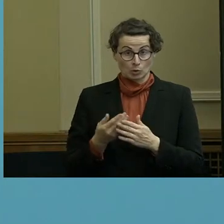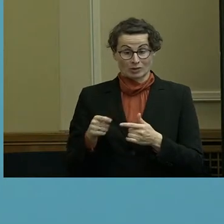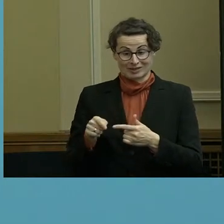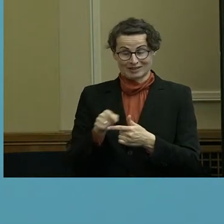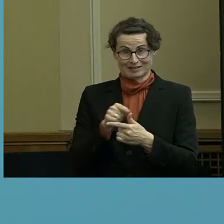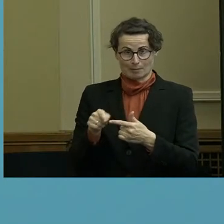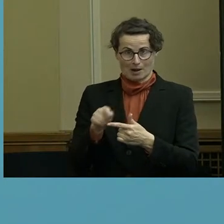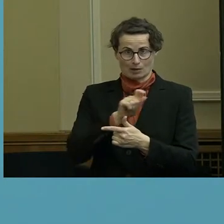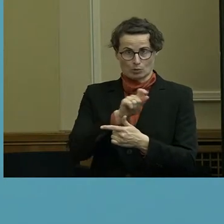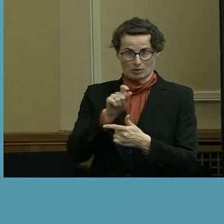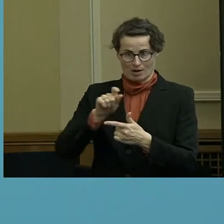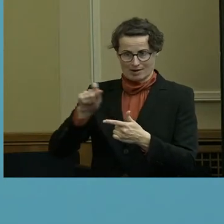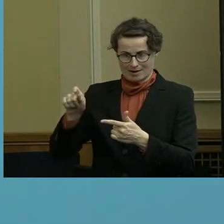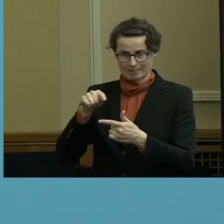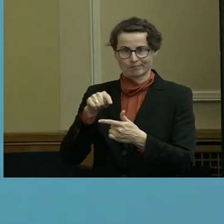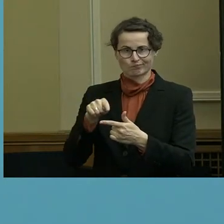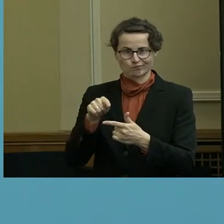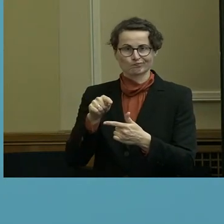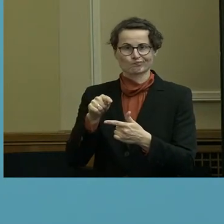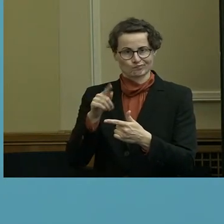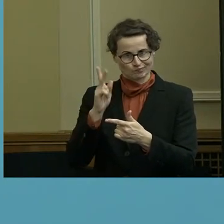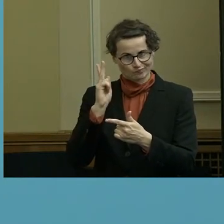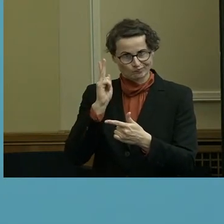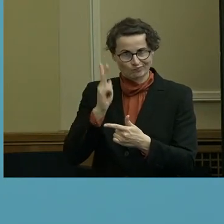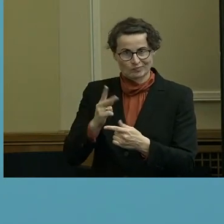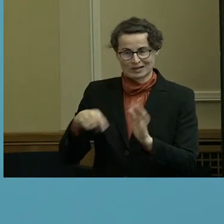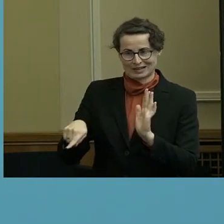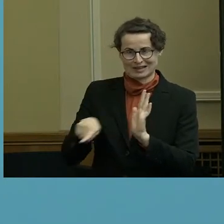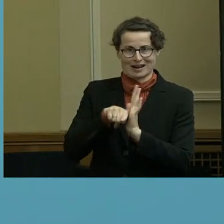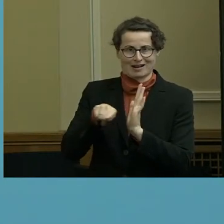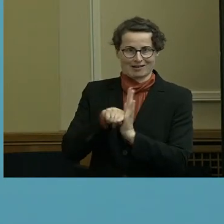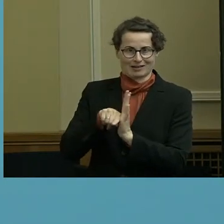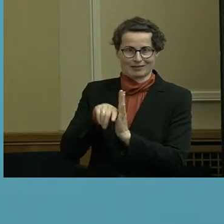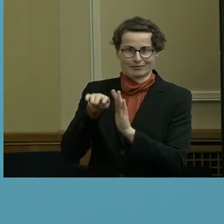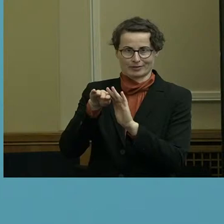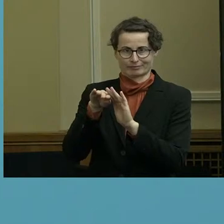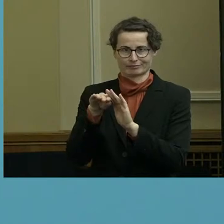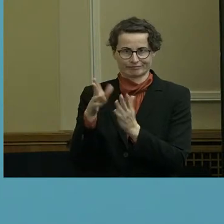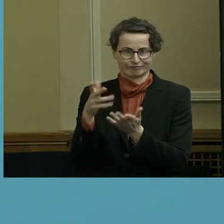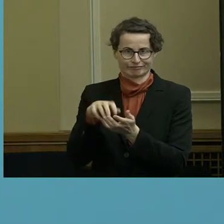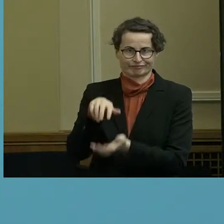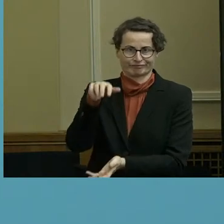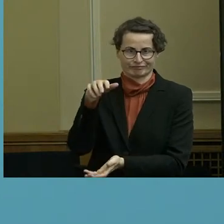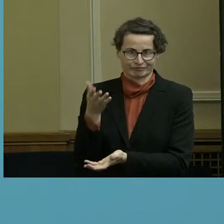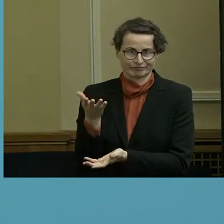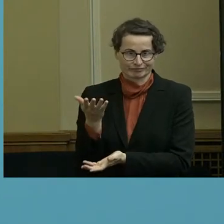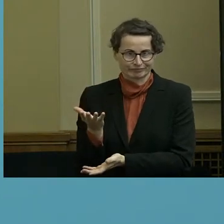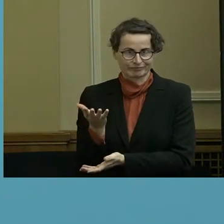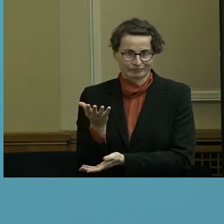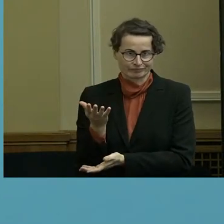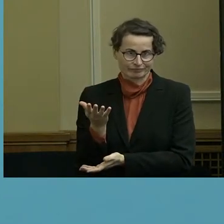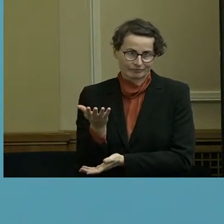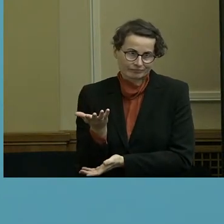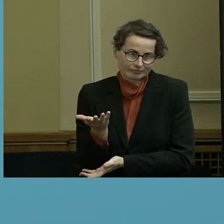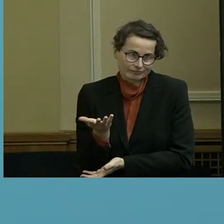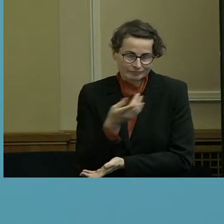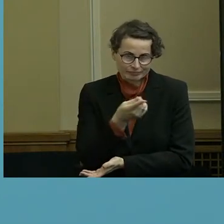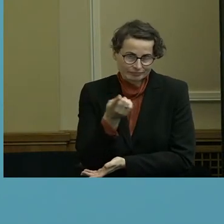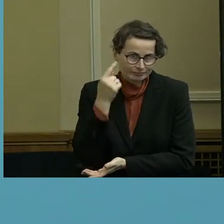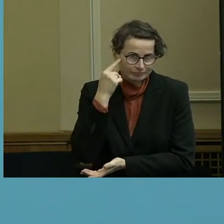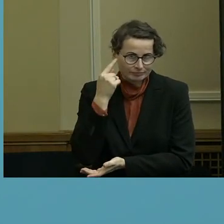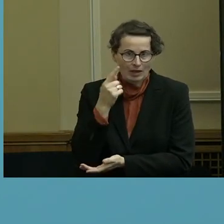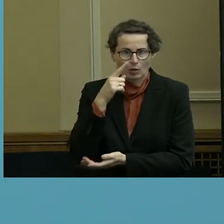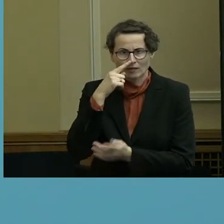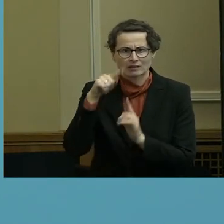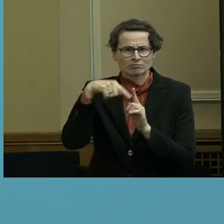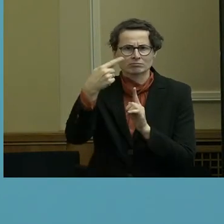machen eben den großen Anteil der negativen Ergebnisse aus von, das erkennen Sie ja auch, wenn Sie